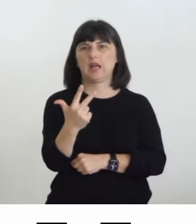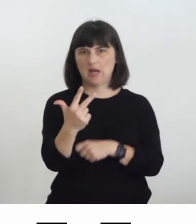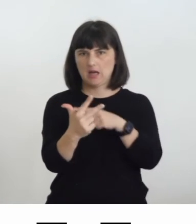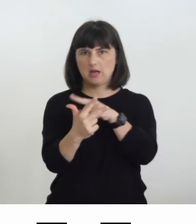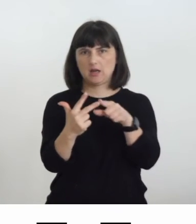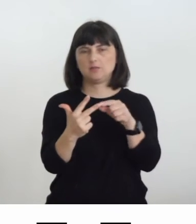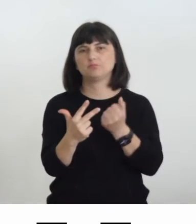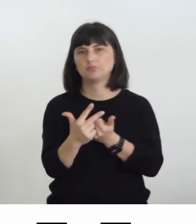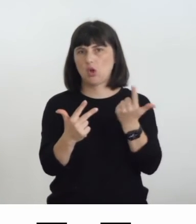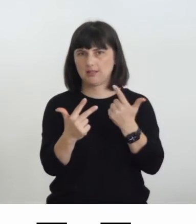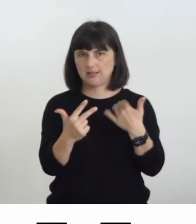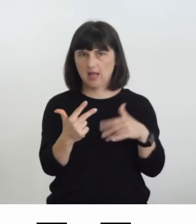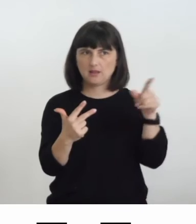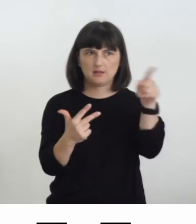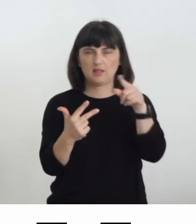memorizzare